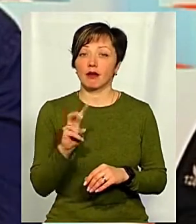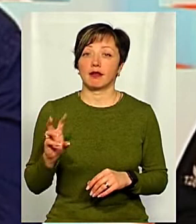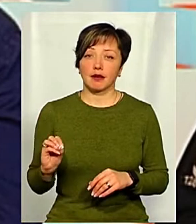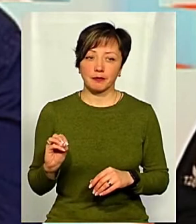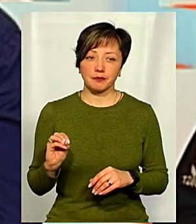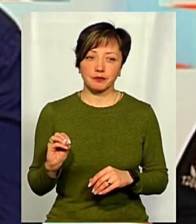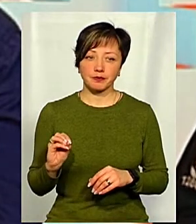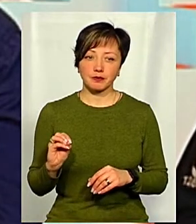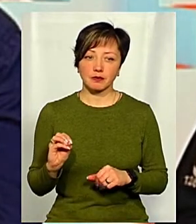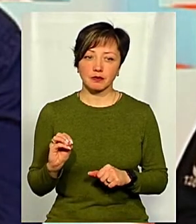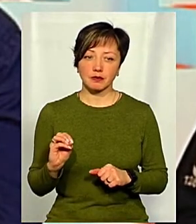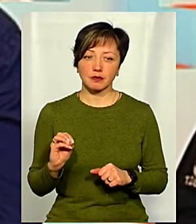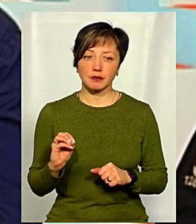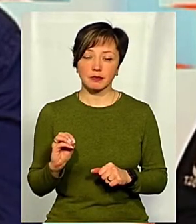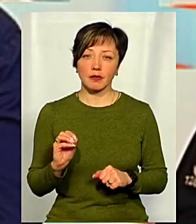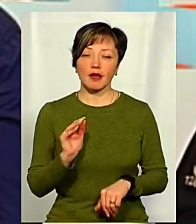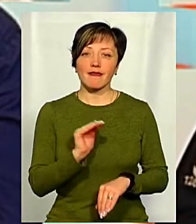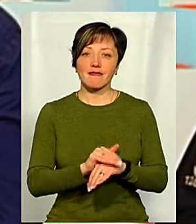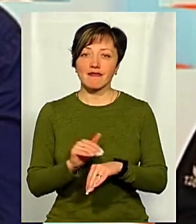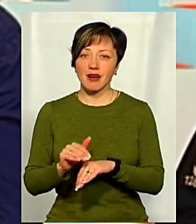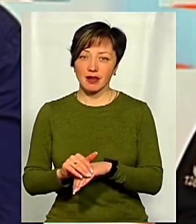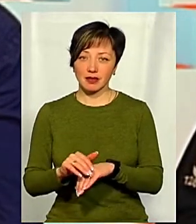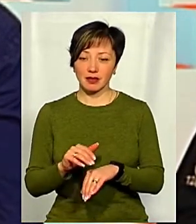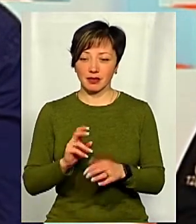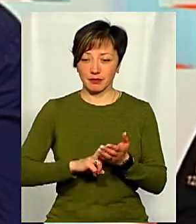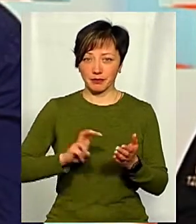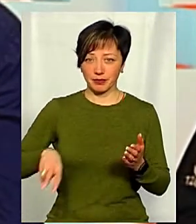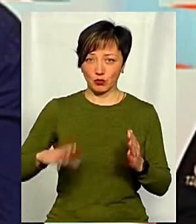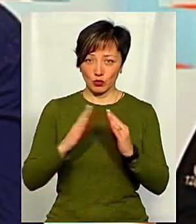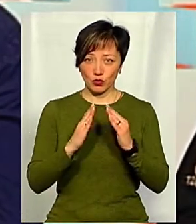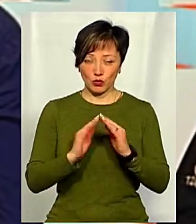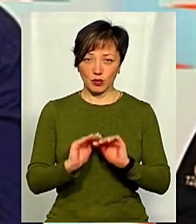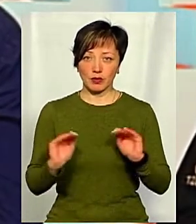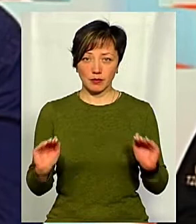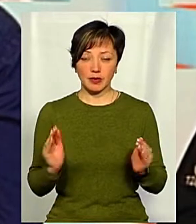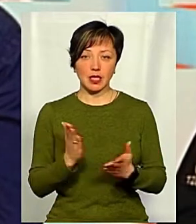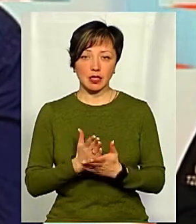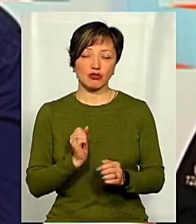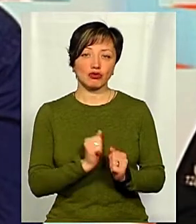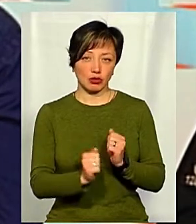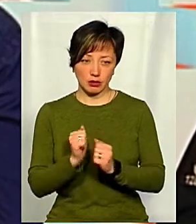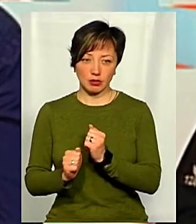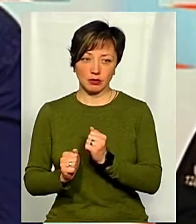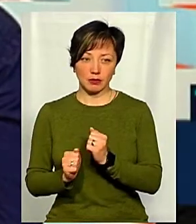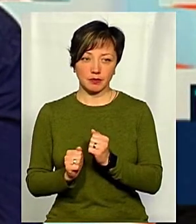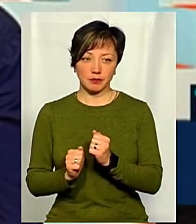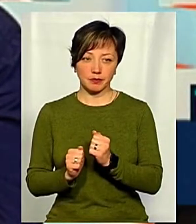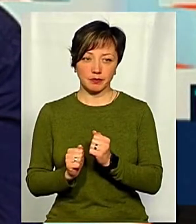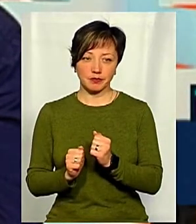факти самовільного залишення дітьми саме місця проживання є досить частими,